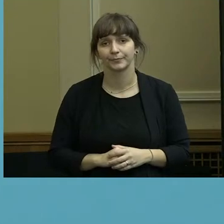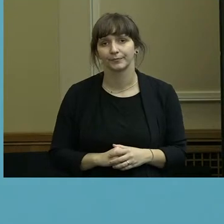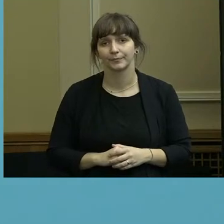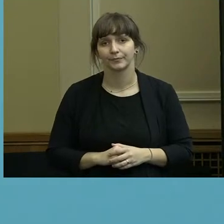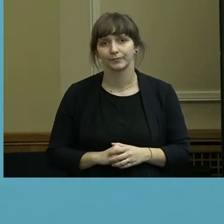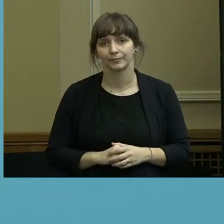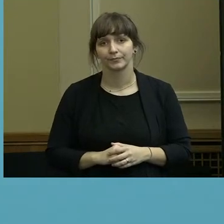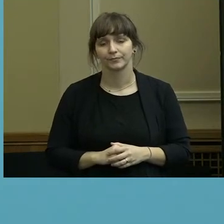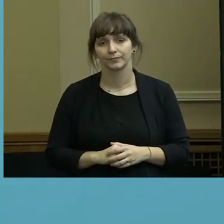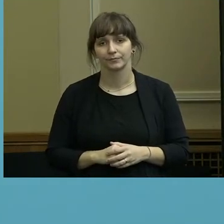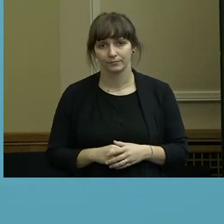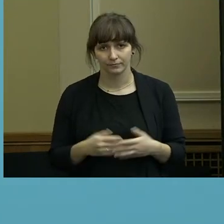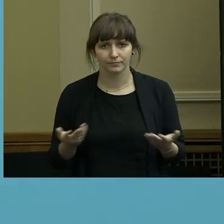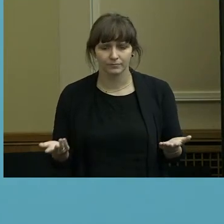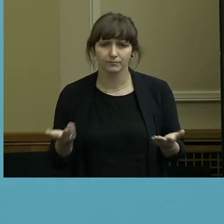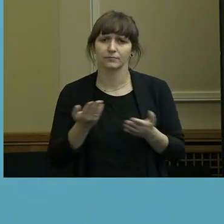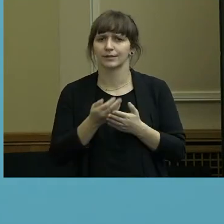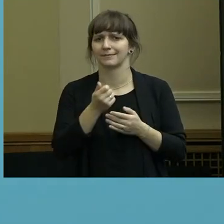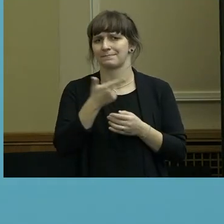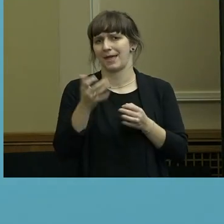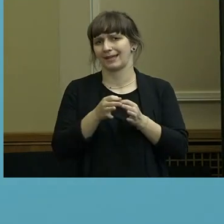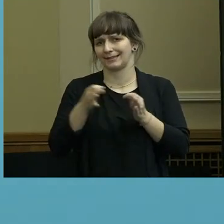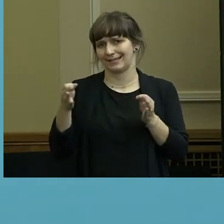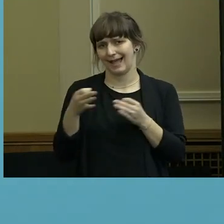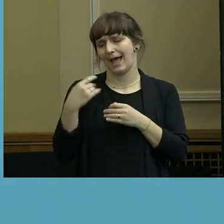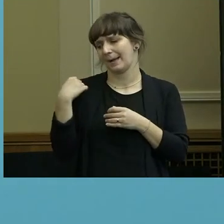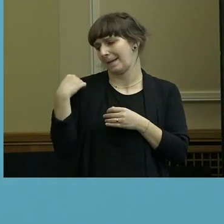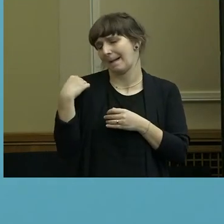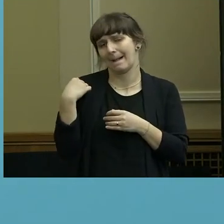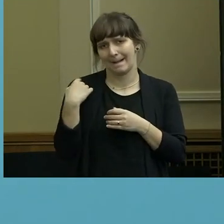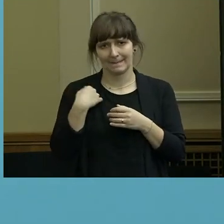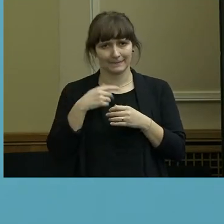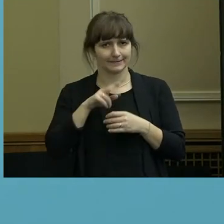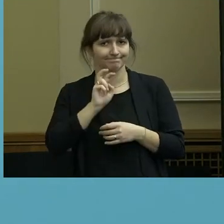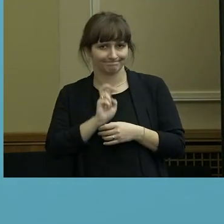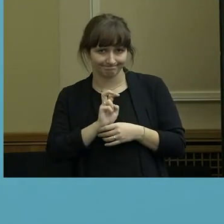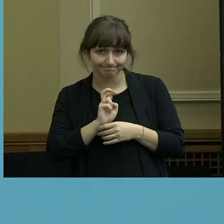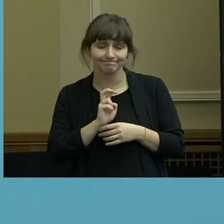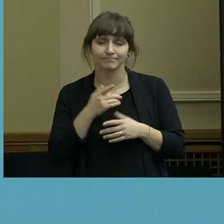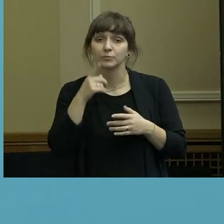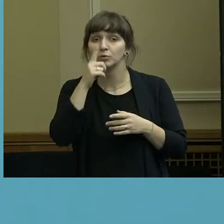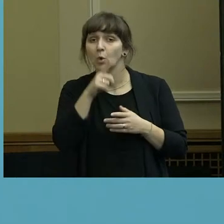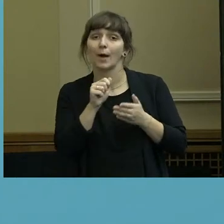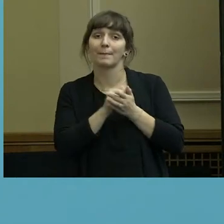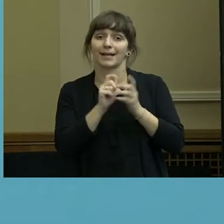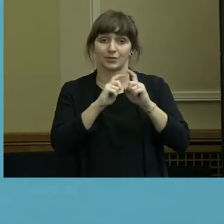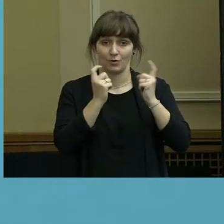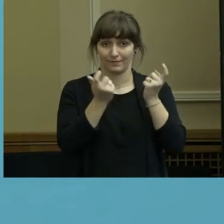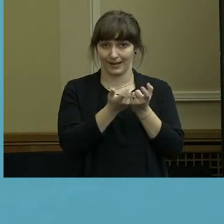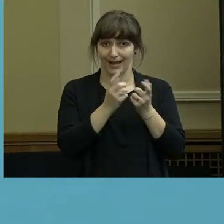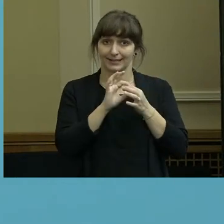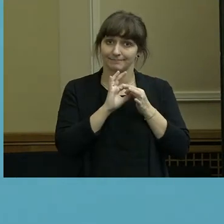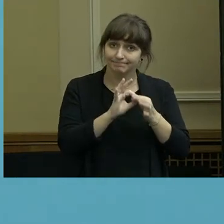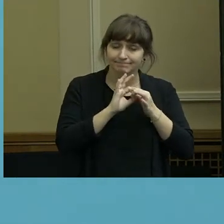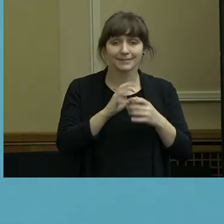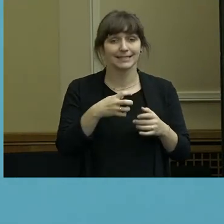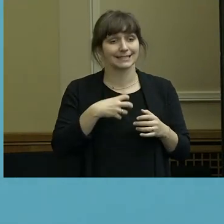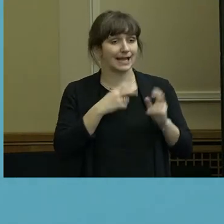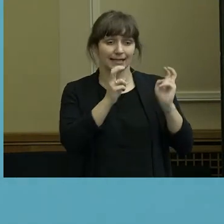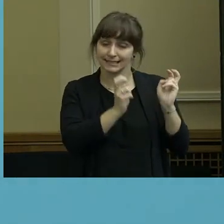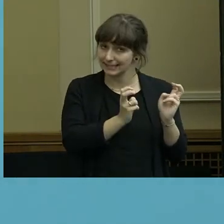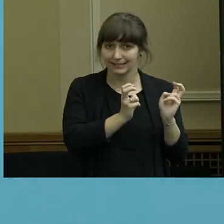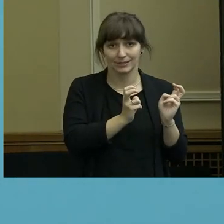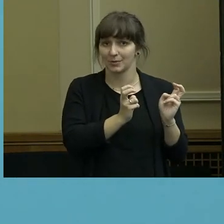Ich habe ja vor wenigen Tagen hier gesessen. Da war es nicht nur eine Pressekonferenz im Zusammenhang mit einer Senatssitzung,